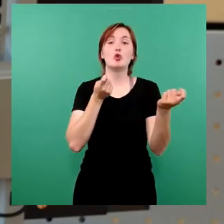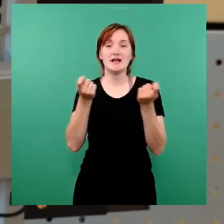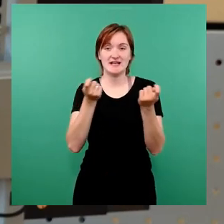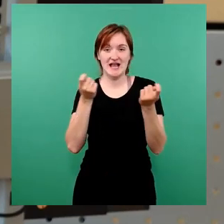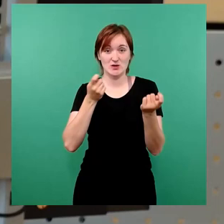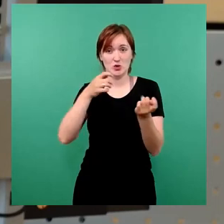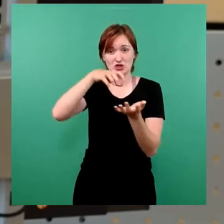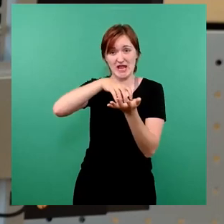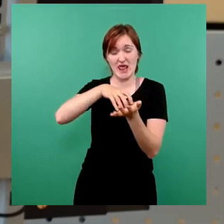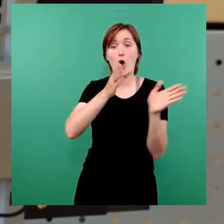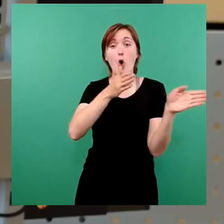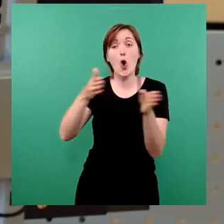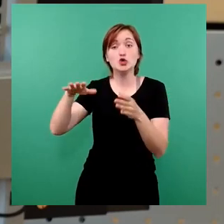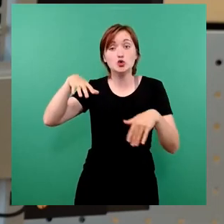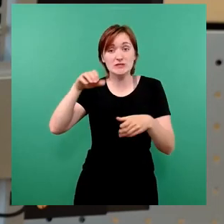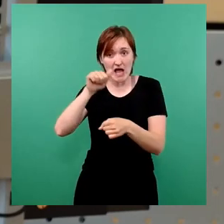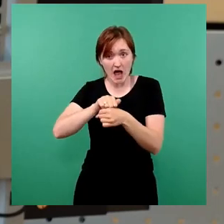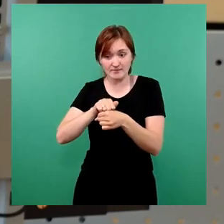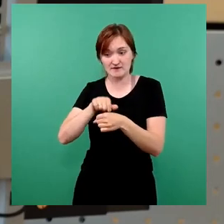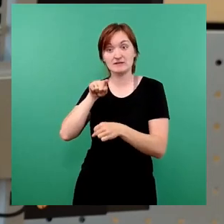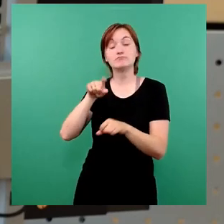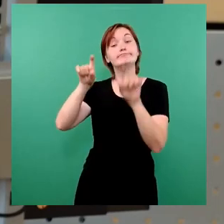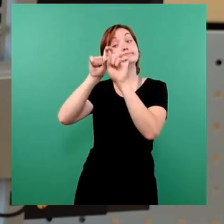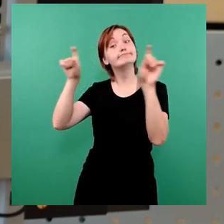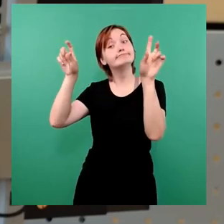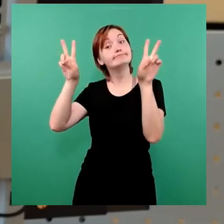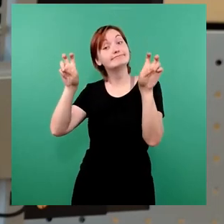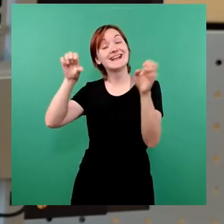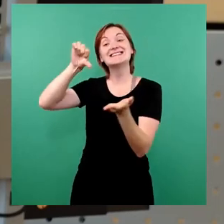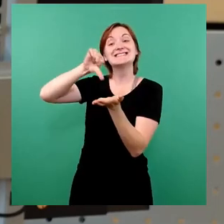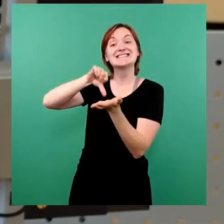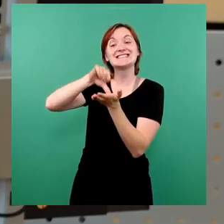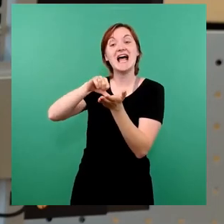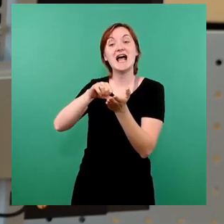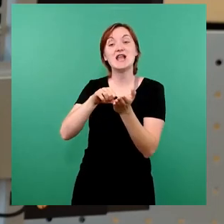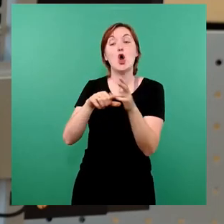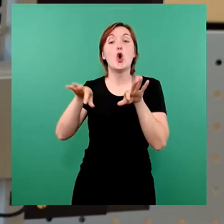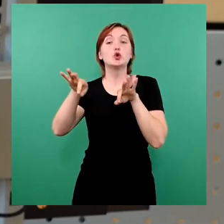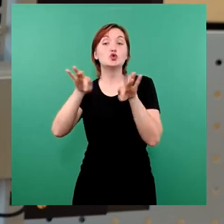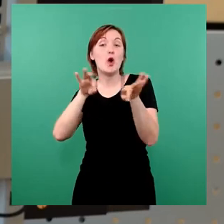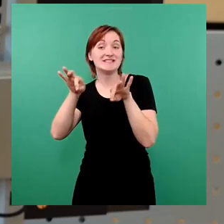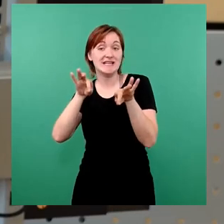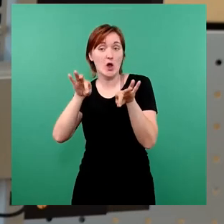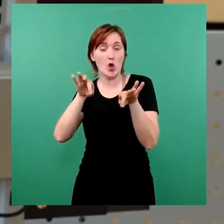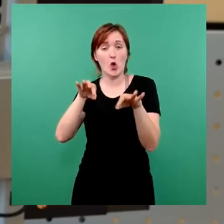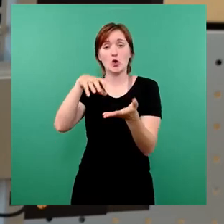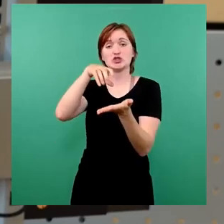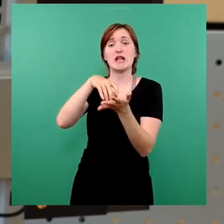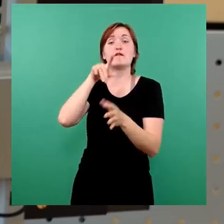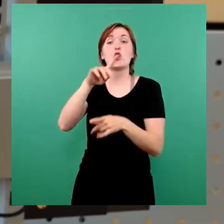Ordnungsamt. Die trägt den schönen Titel Zentrale Koordinierungsstelle der Veranstaltungs und